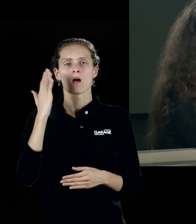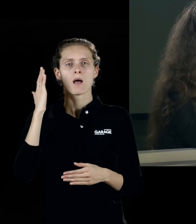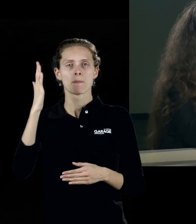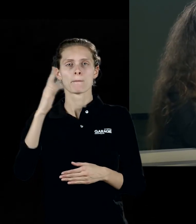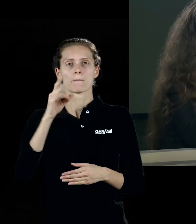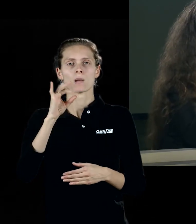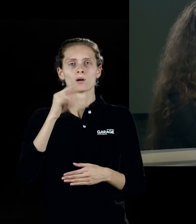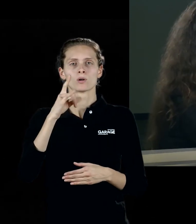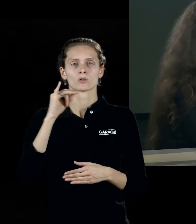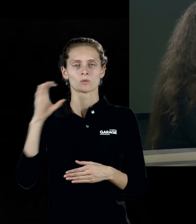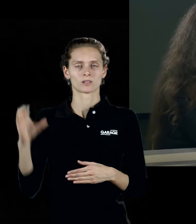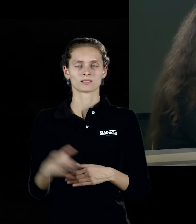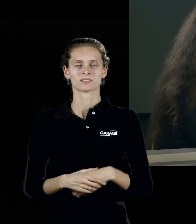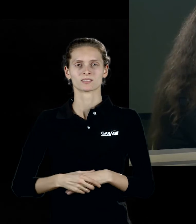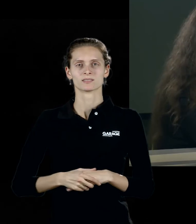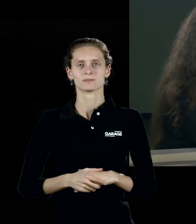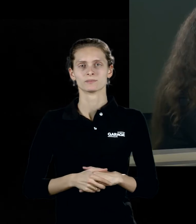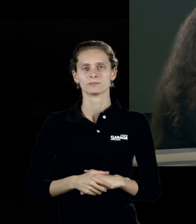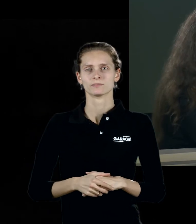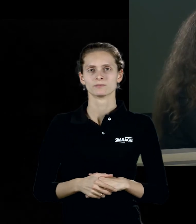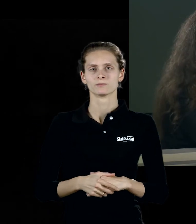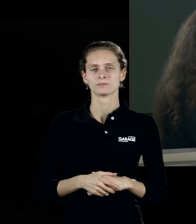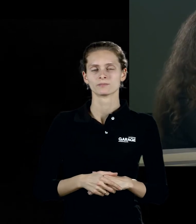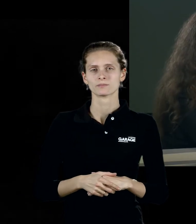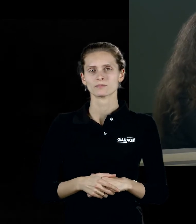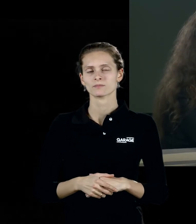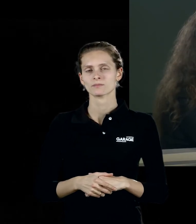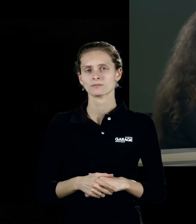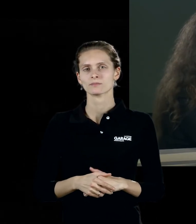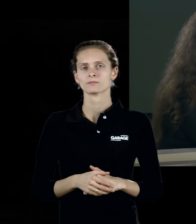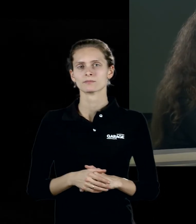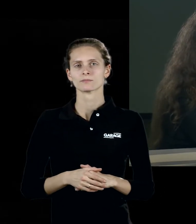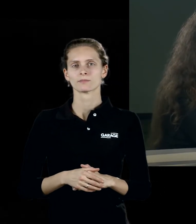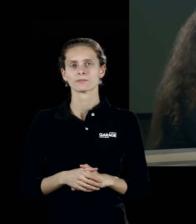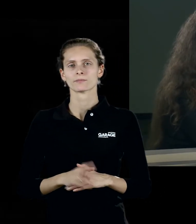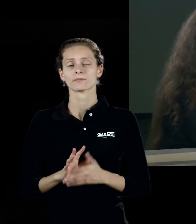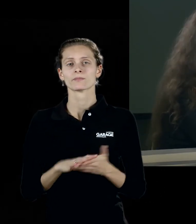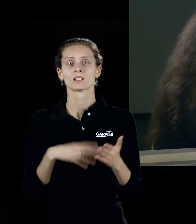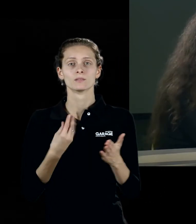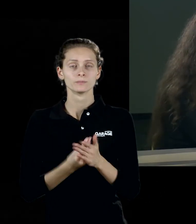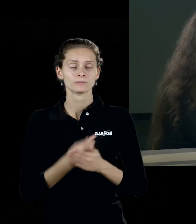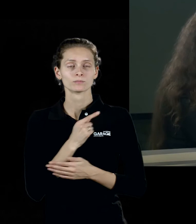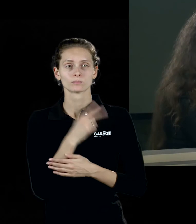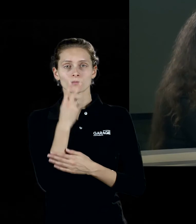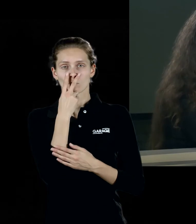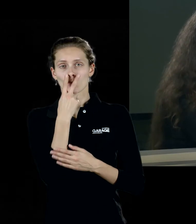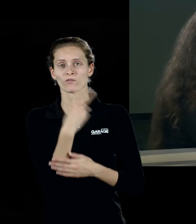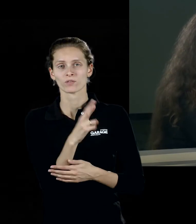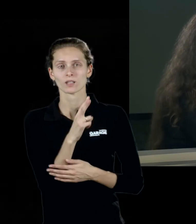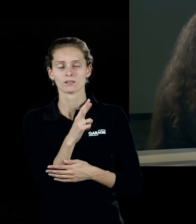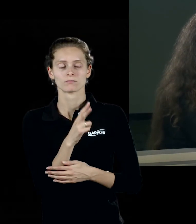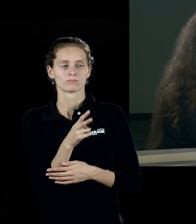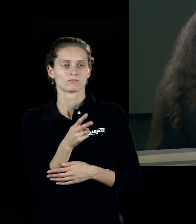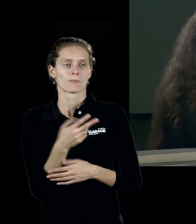воспроизвести наизусть. Но, тем не менее, это интересно, что вот таким образом он увидел это тоже